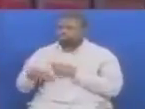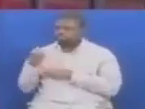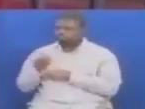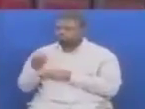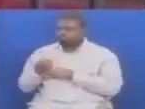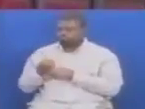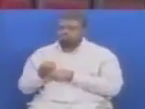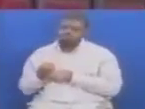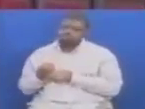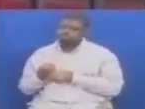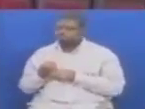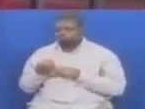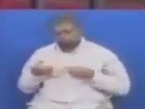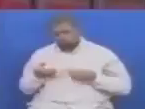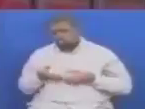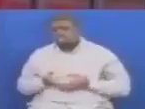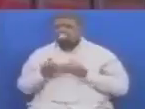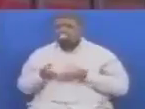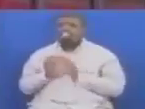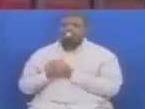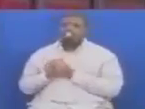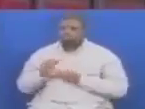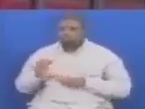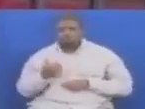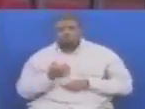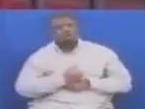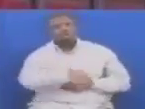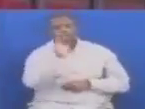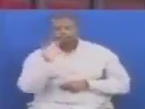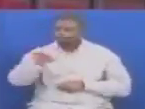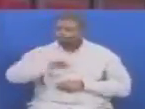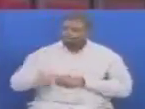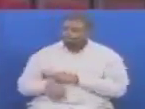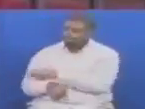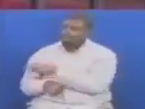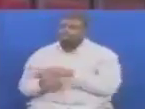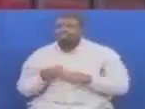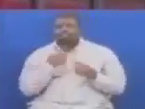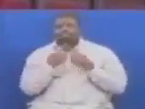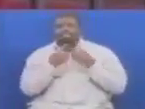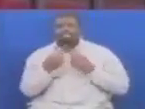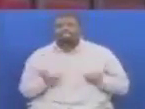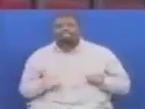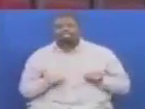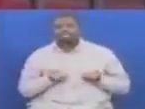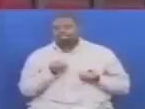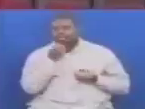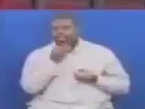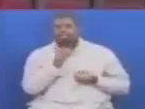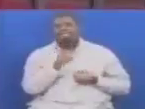na waweze kuondoka kwenye maeneo hayo Jee serikali inatamuka nini juu ya maeneo ambayo